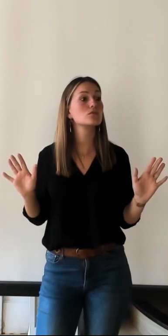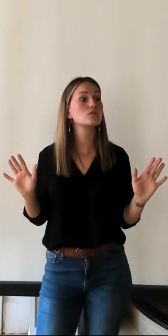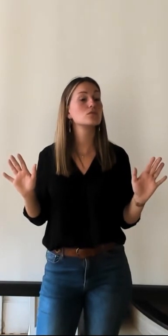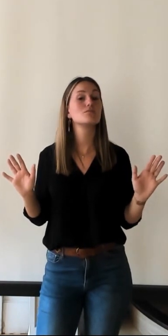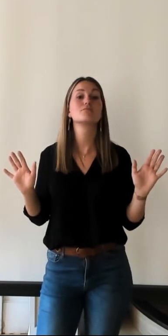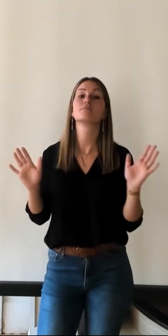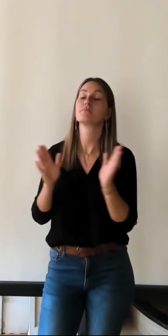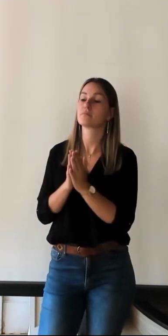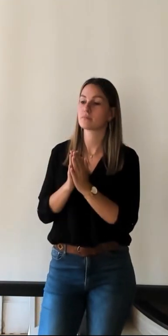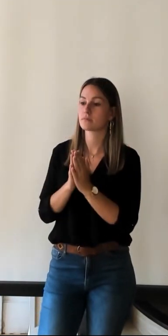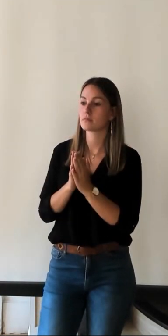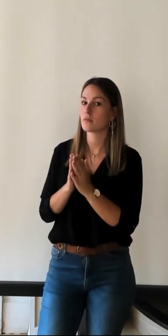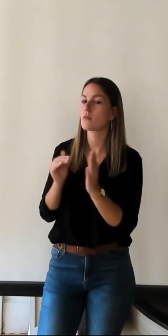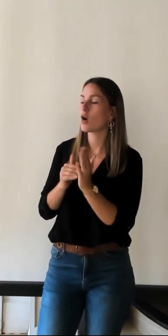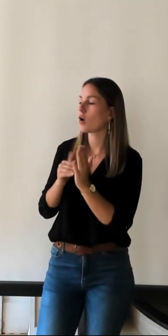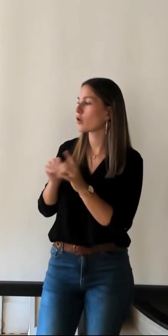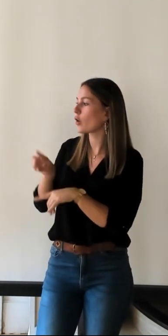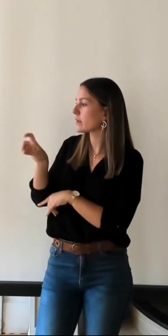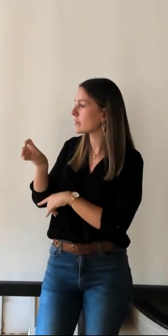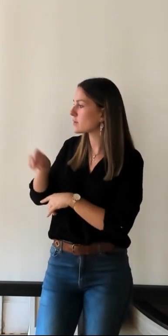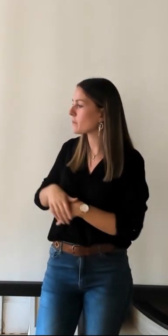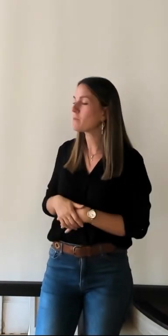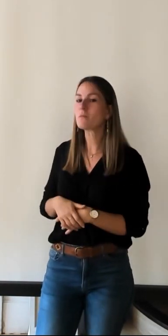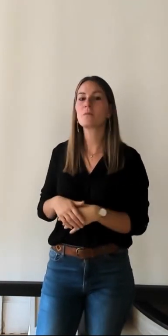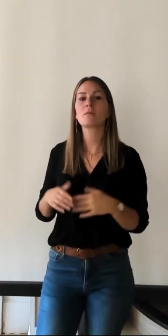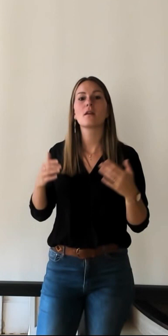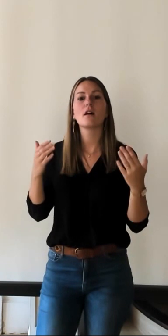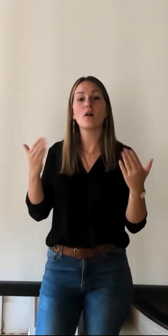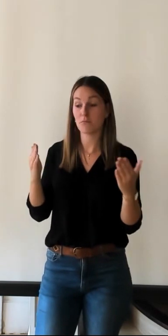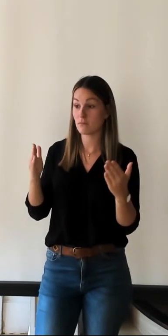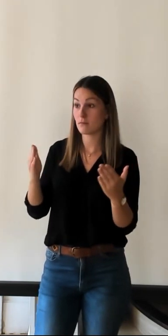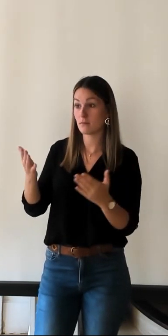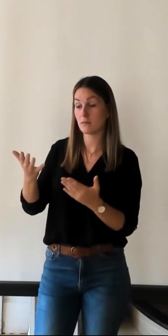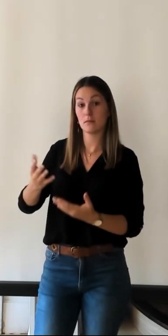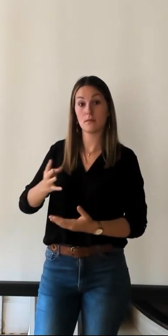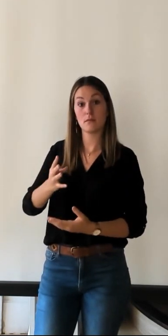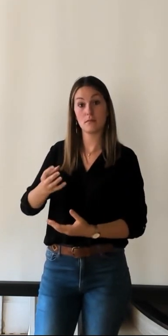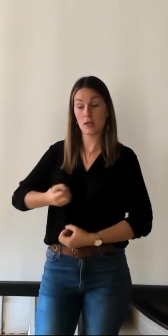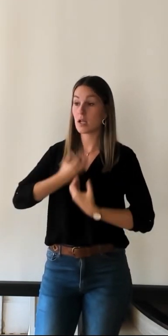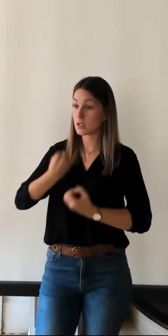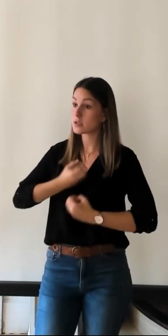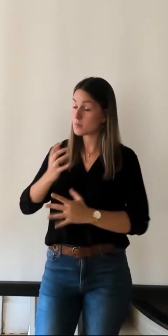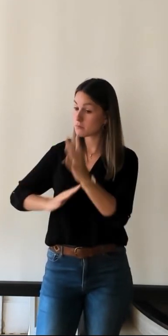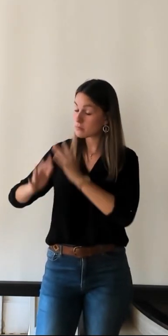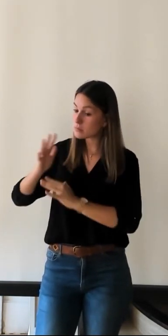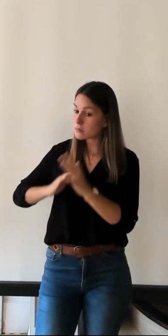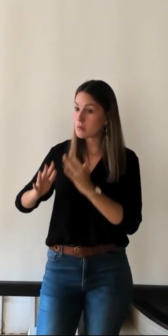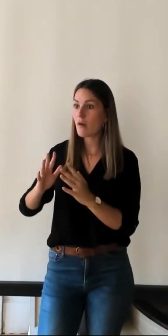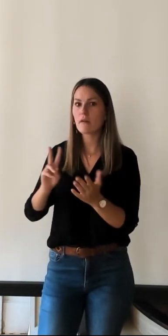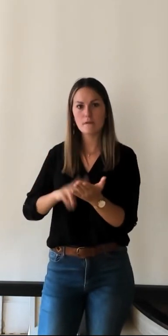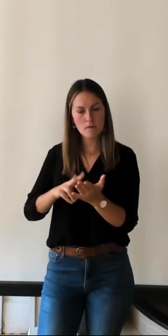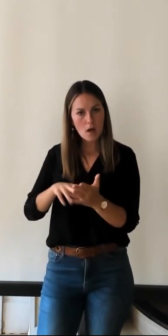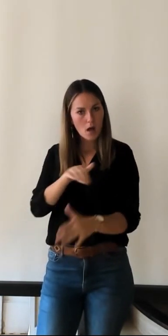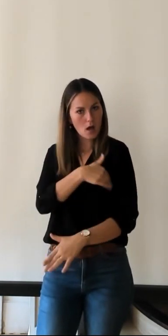je m'en permets une nouvelle on a vu qu'à travers ta conférence que l'office de tourisme était quand même très dynamique très